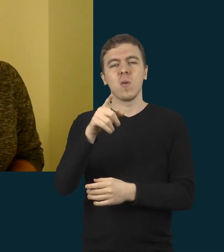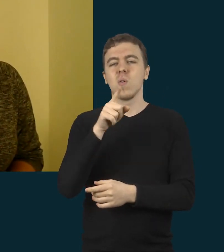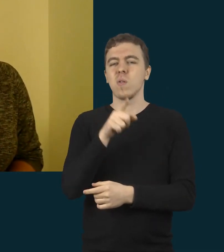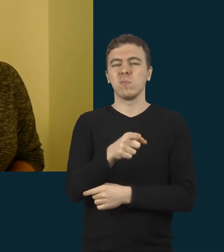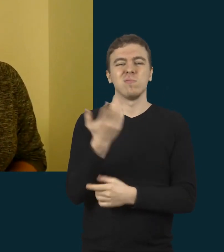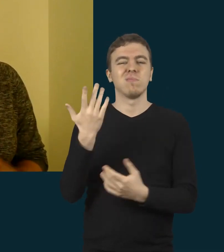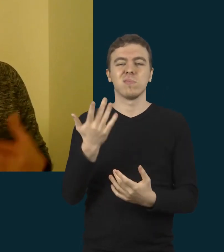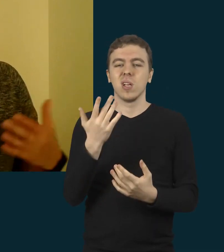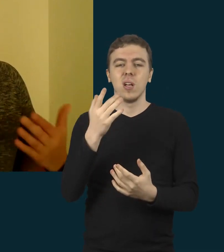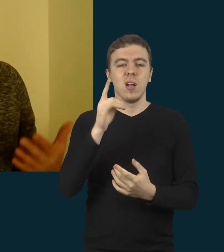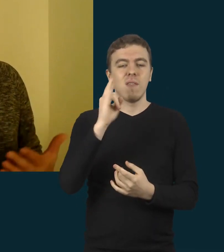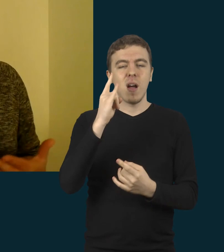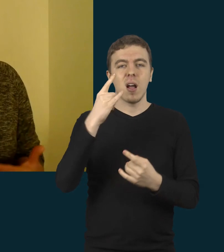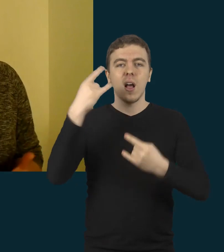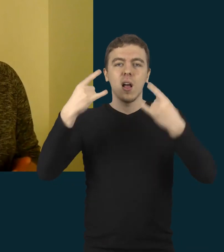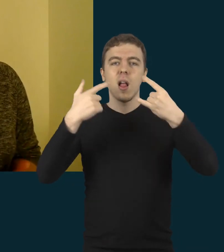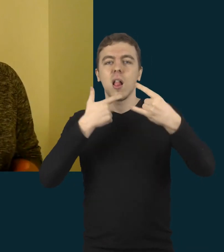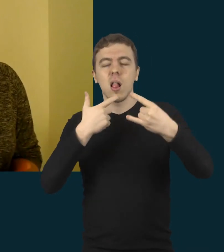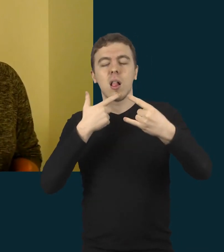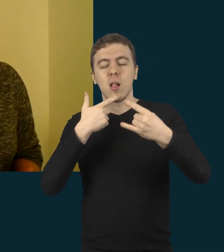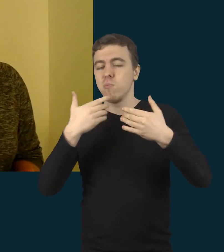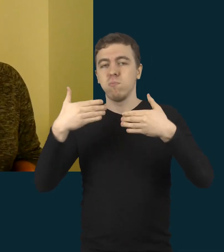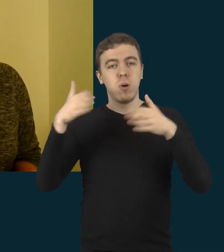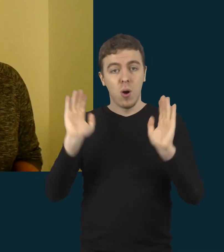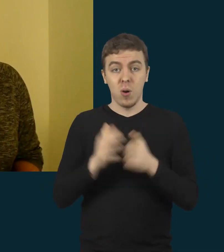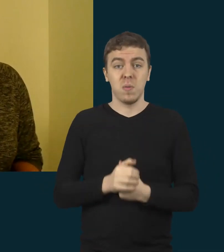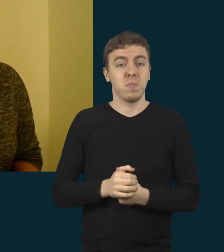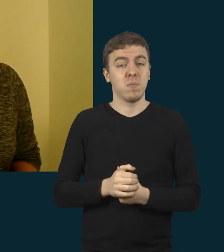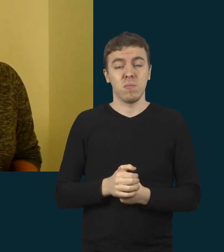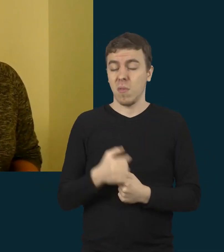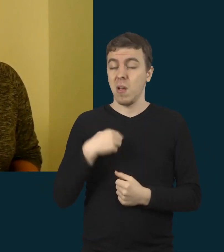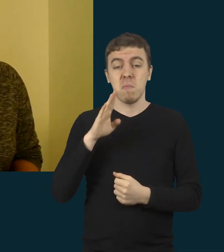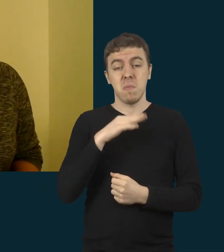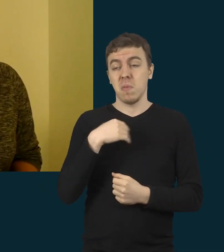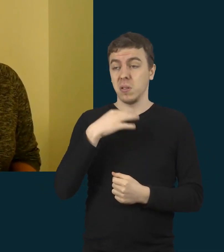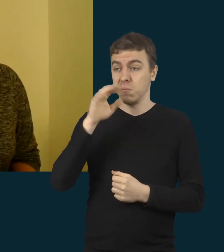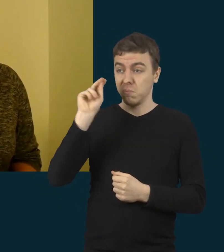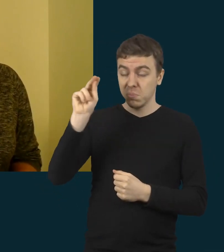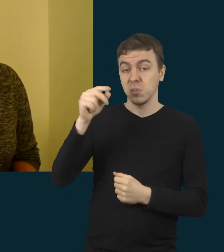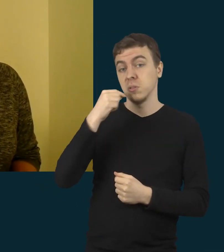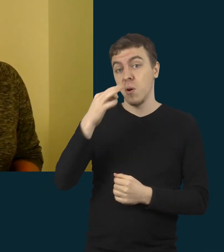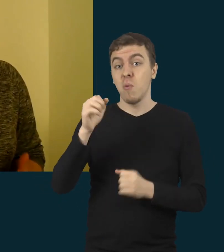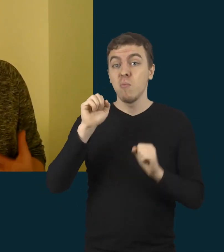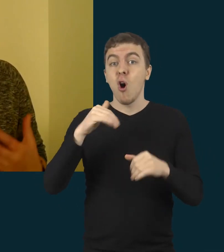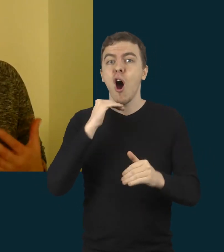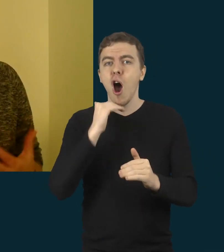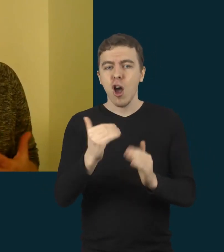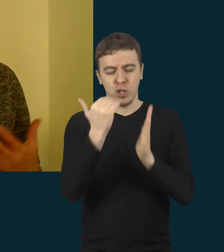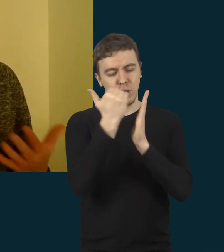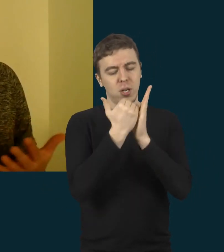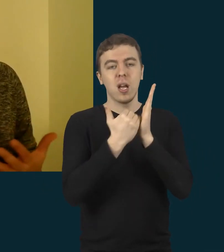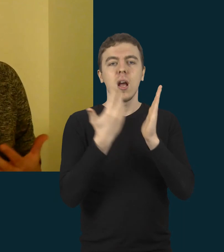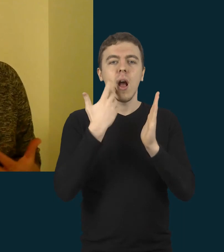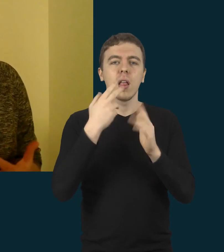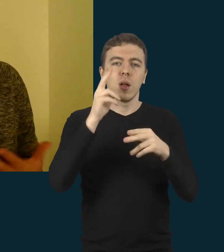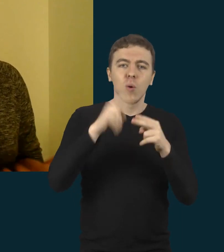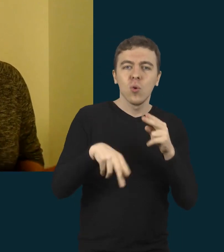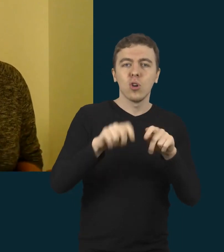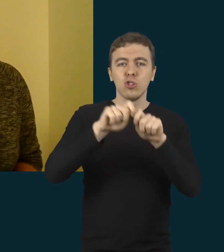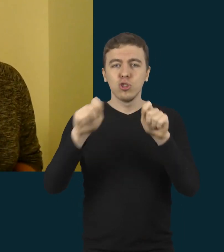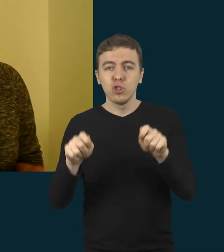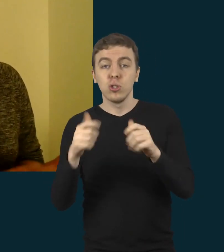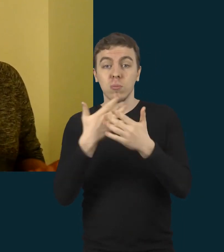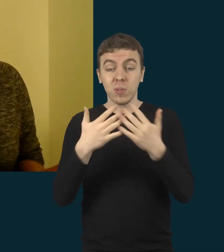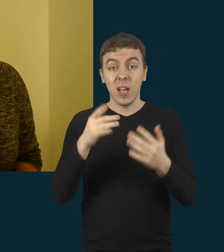tada mes sakom, tai galbūt reikėtų tam vaikui užrašyti viską aiškiai. Galbūt jis nėra tas vaikas, kuris galės teves